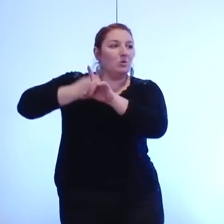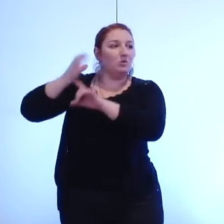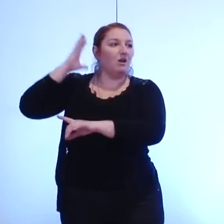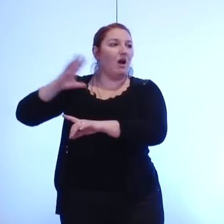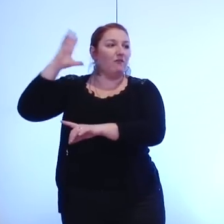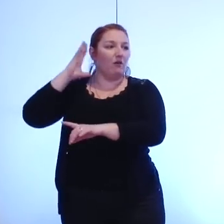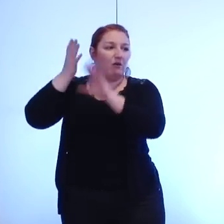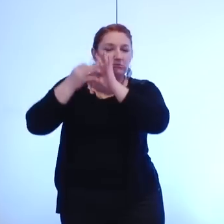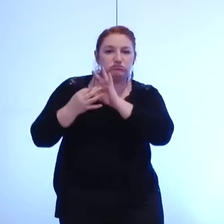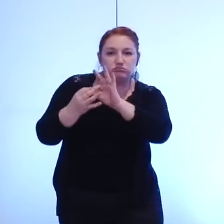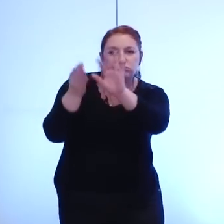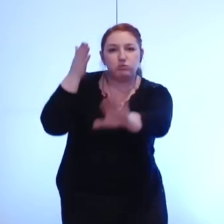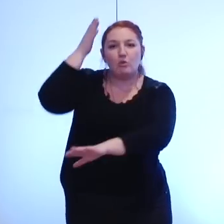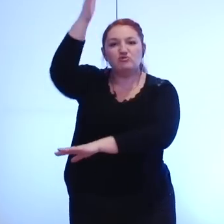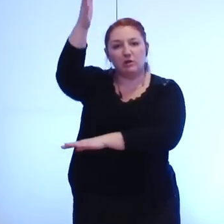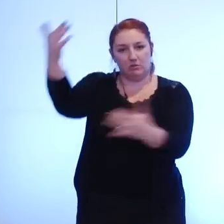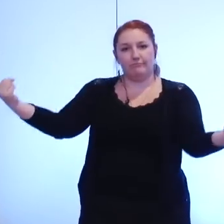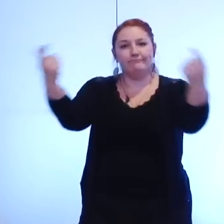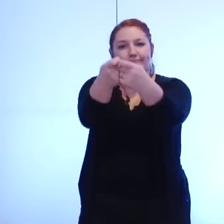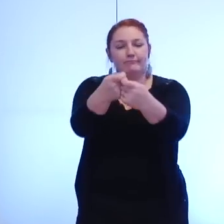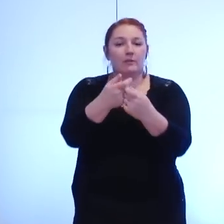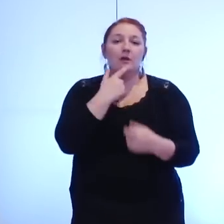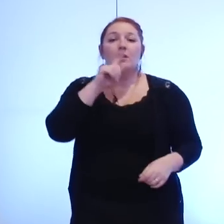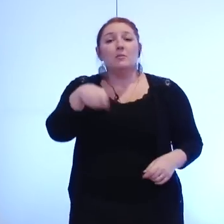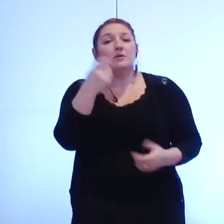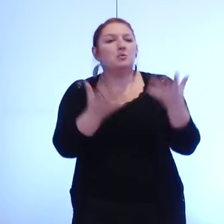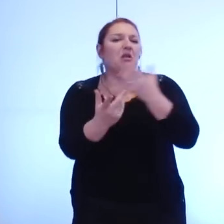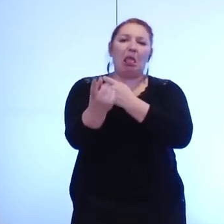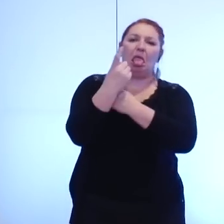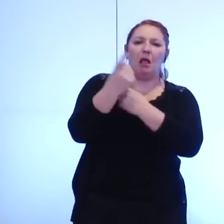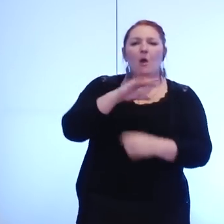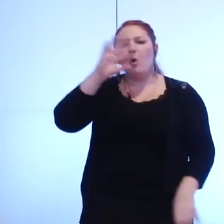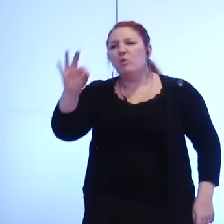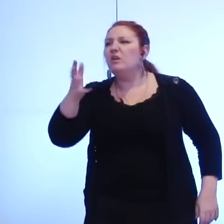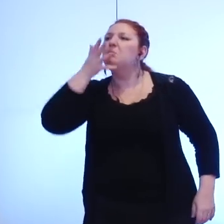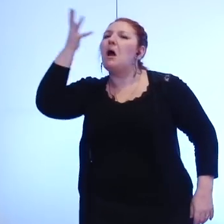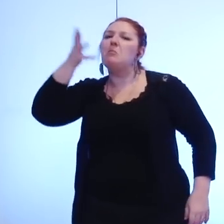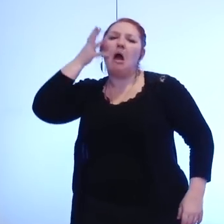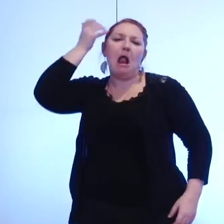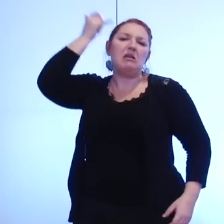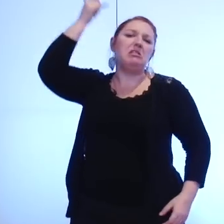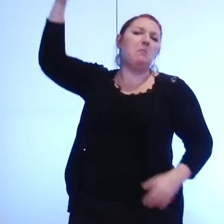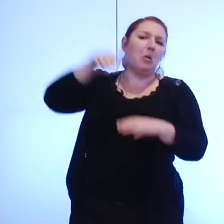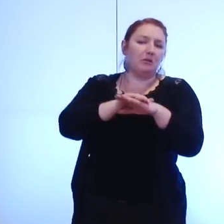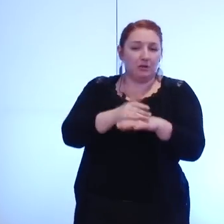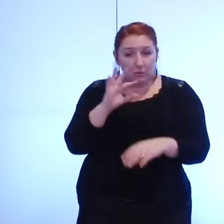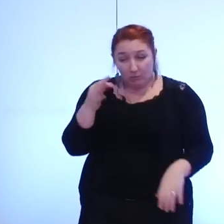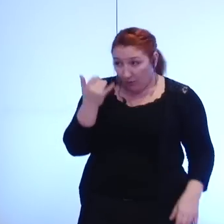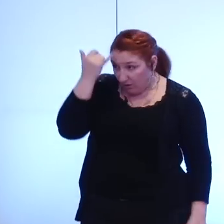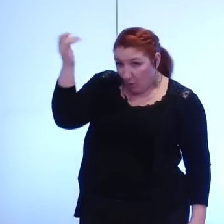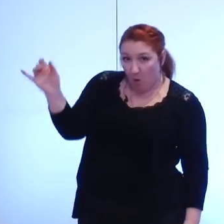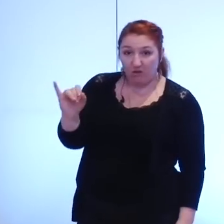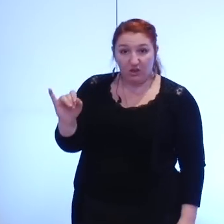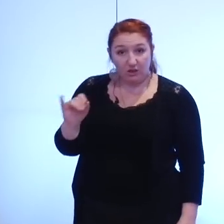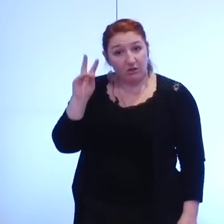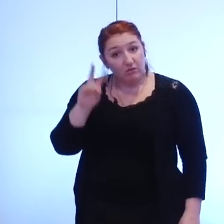et à venir alors bien sûr certains nous accuseront de faire preuve ici d'idéologie mais qui sont les idéologues en réalité dans cette histoire ceux qui agissent au nom